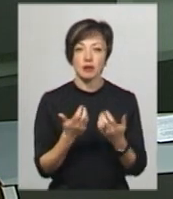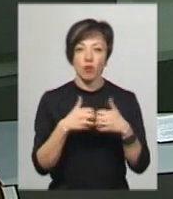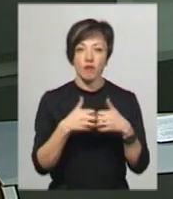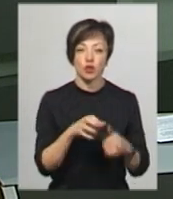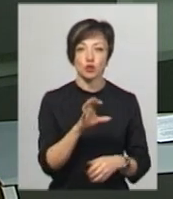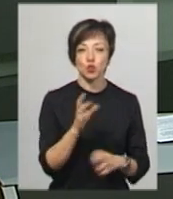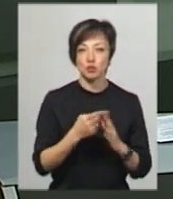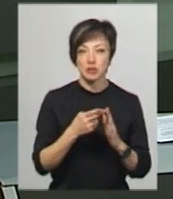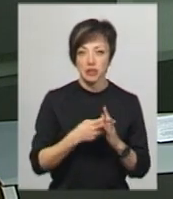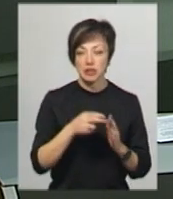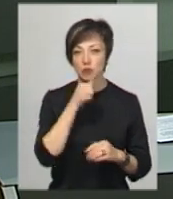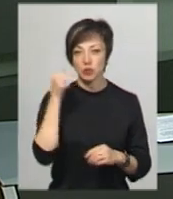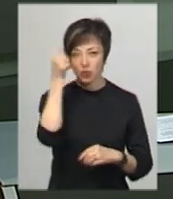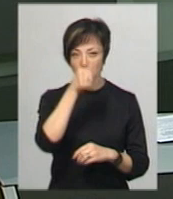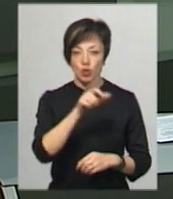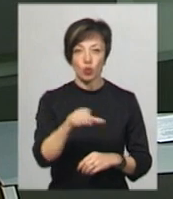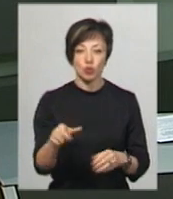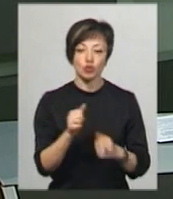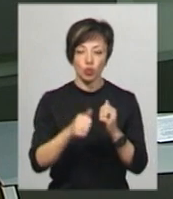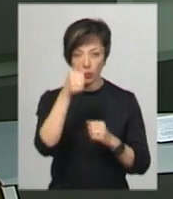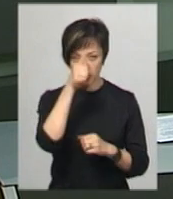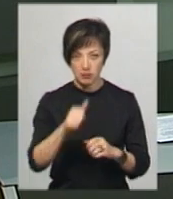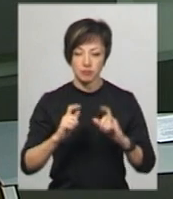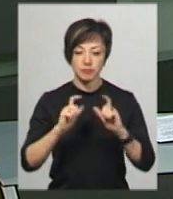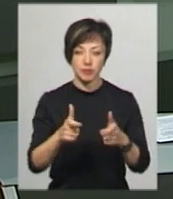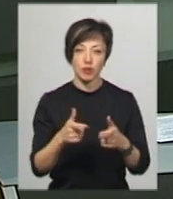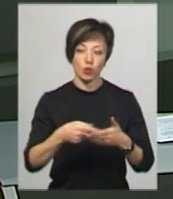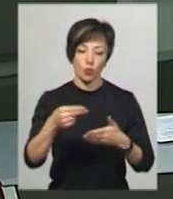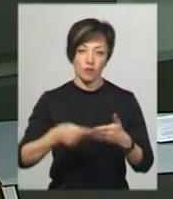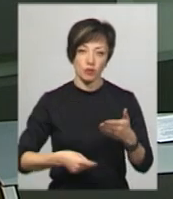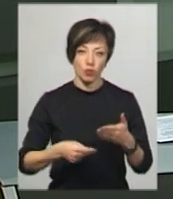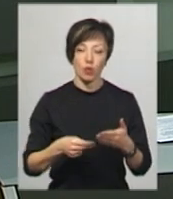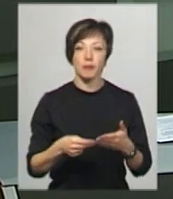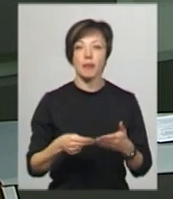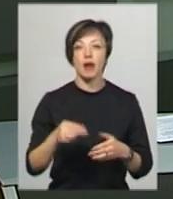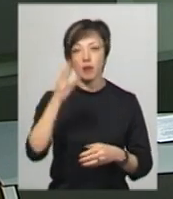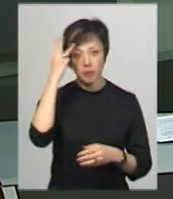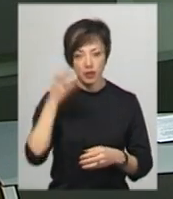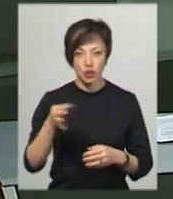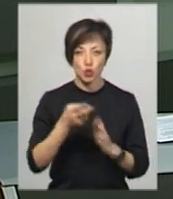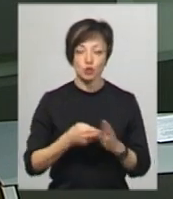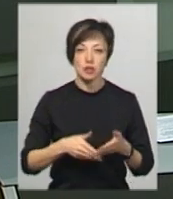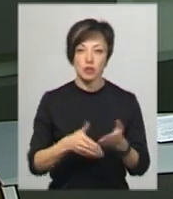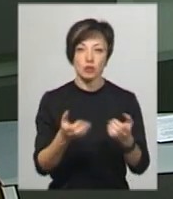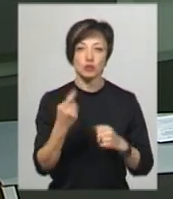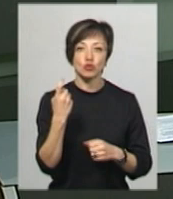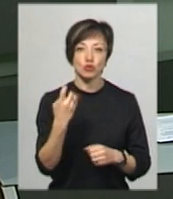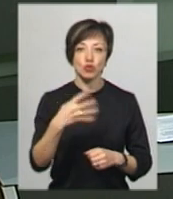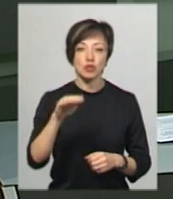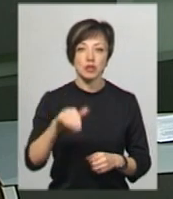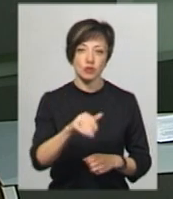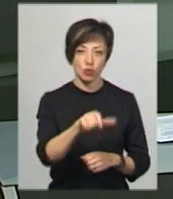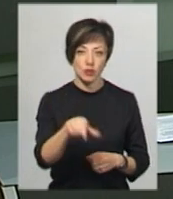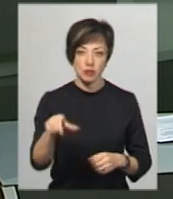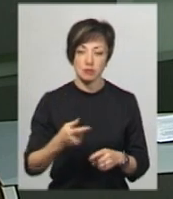минулий місяць субсидіанти щомісяця отримуватимуть письмову інформаційну довідку. Нагадаю, на Хмельниччині субсидії отримуть 140 тисяч